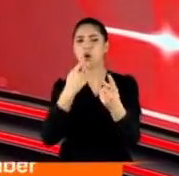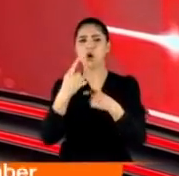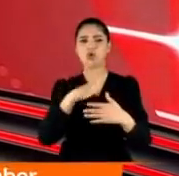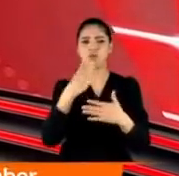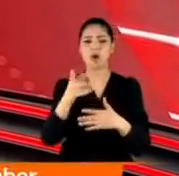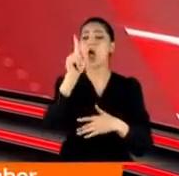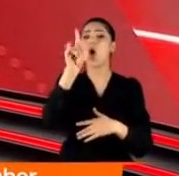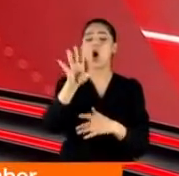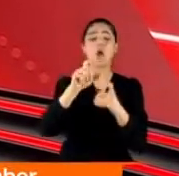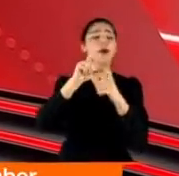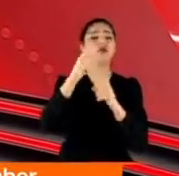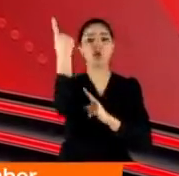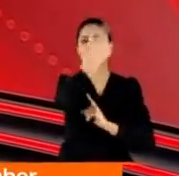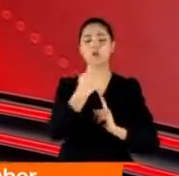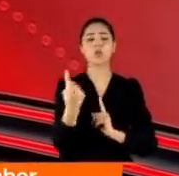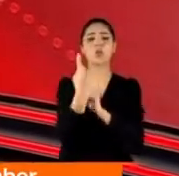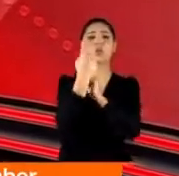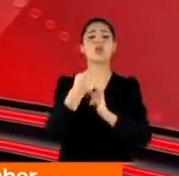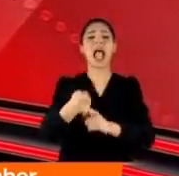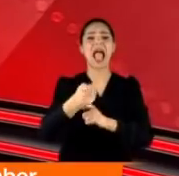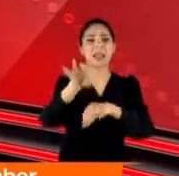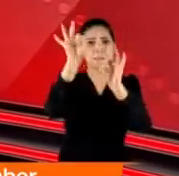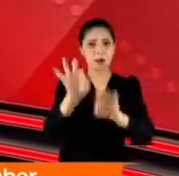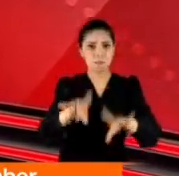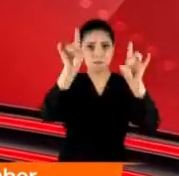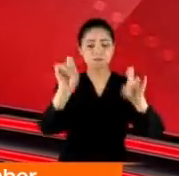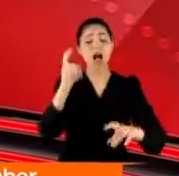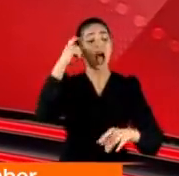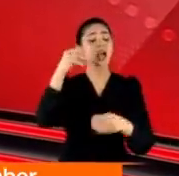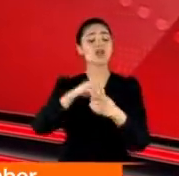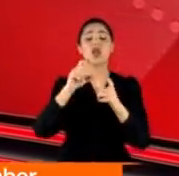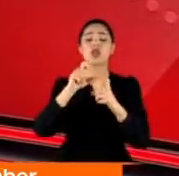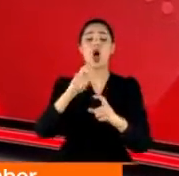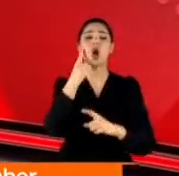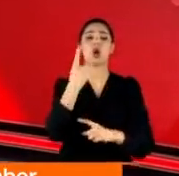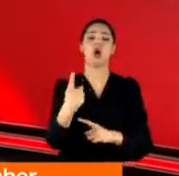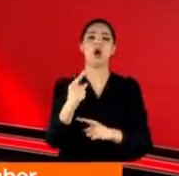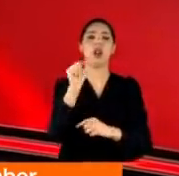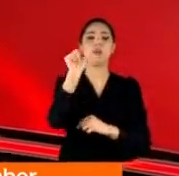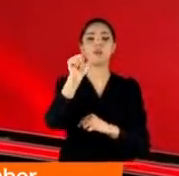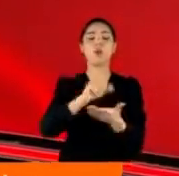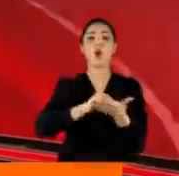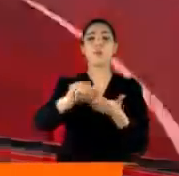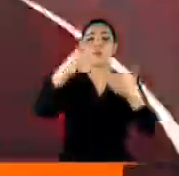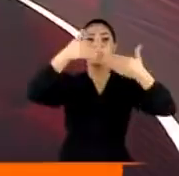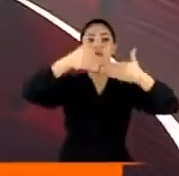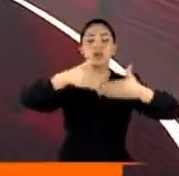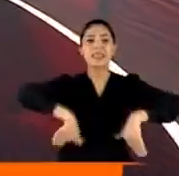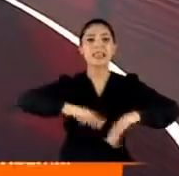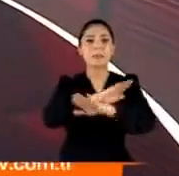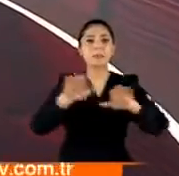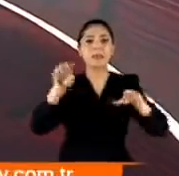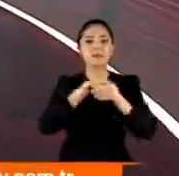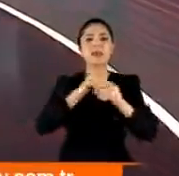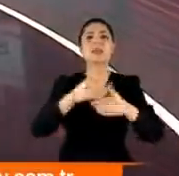Şubat tarihi acaba yüz yüze eğitime başlanabilir mi? Akıllardaki en önemli sorulardan biri bu. Tabii tüm kısıt davaların sona ermesi için